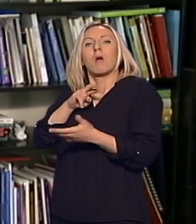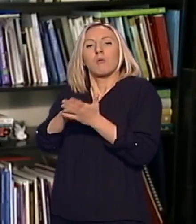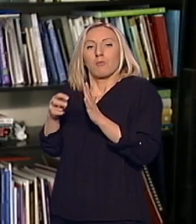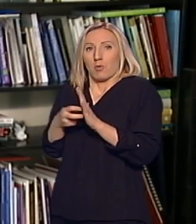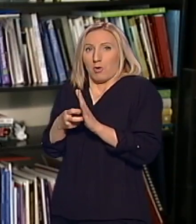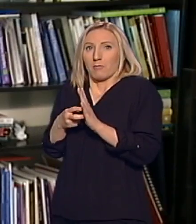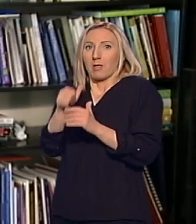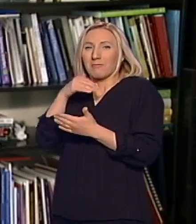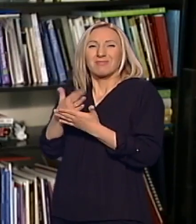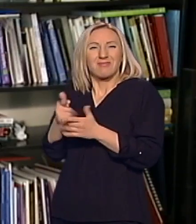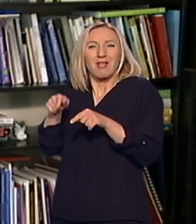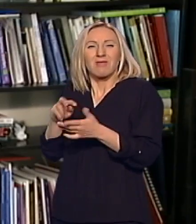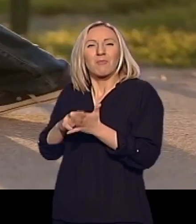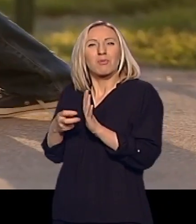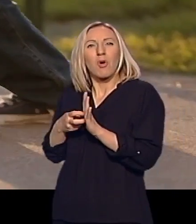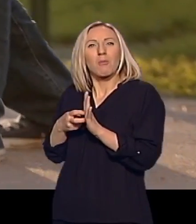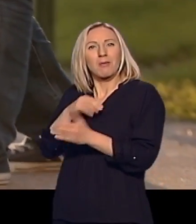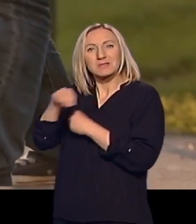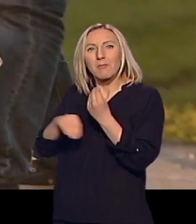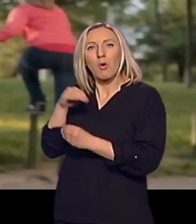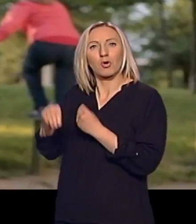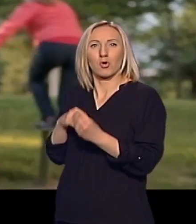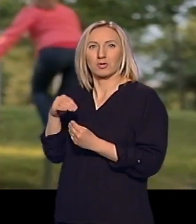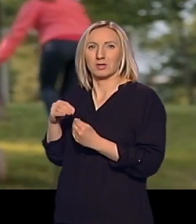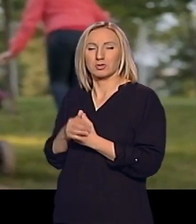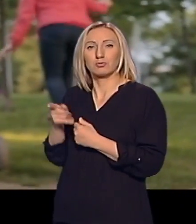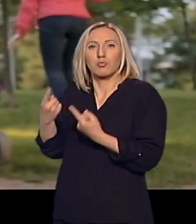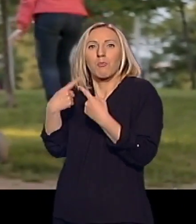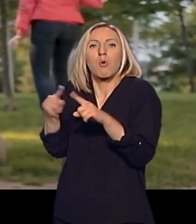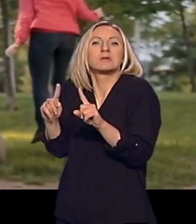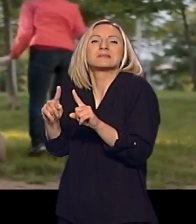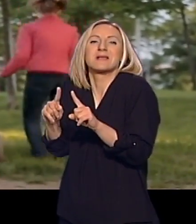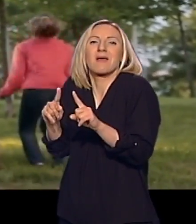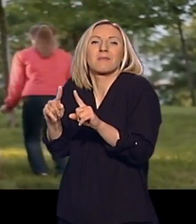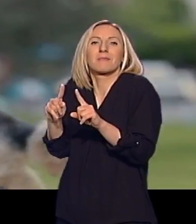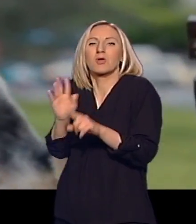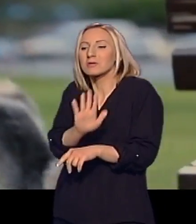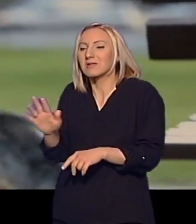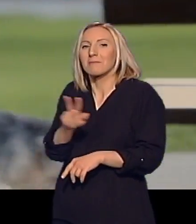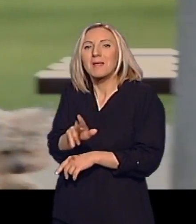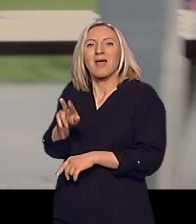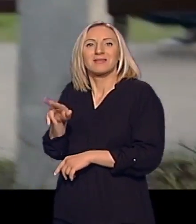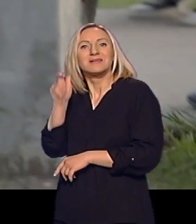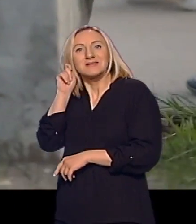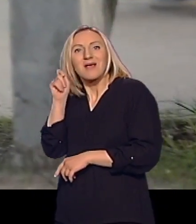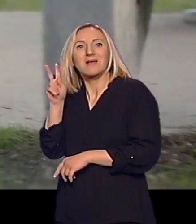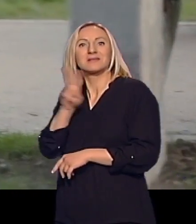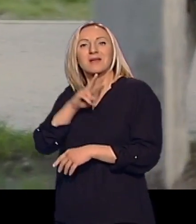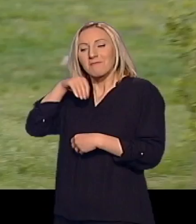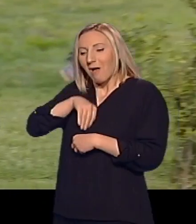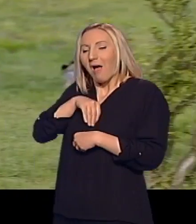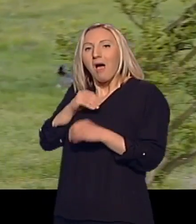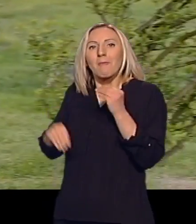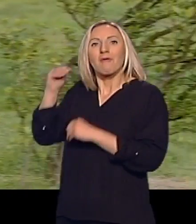porodica prolazi. To su i neke posebnosti njihove gde oni nekako imaju i povećanu